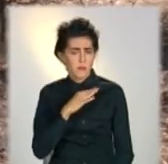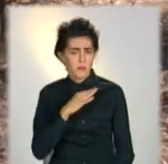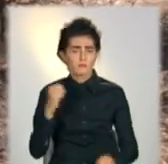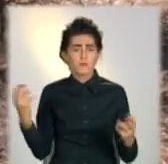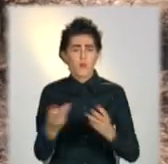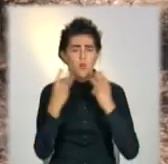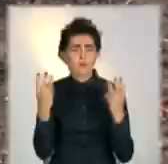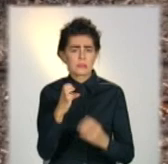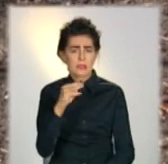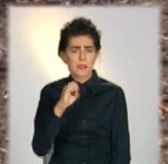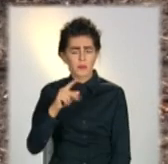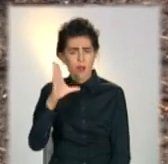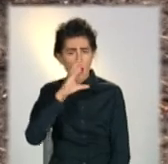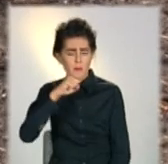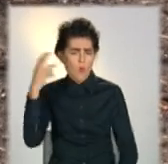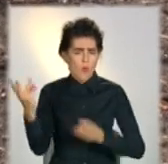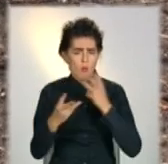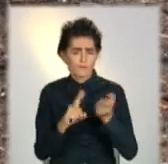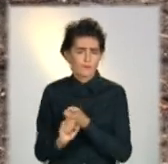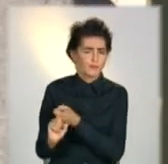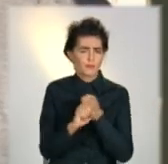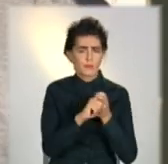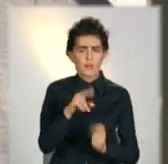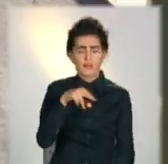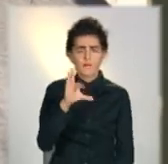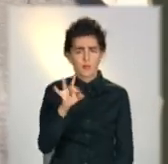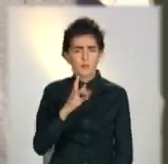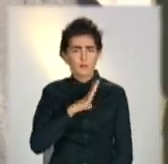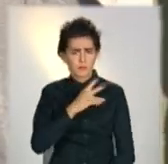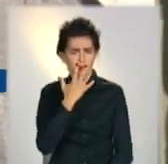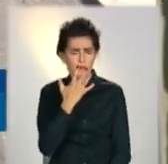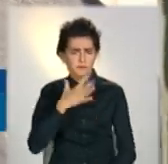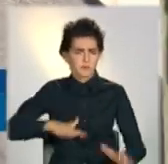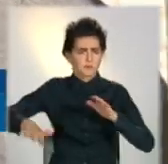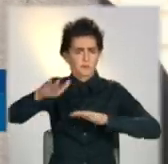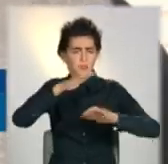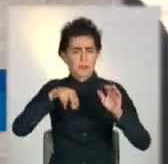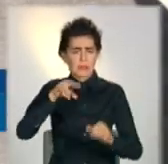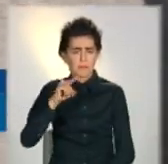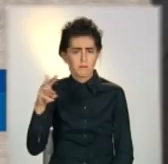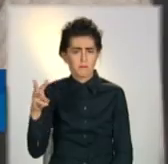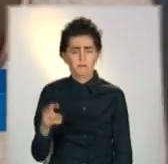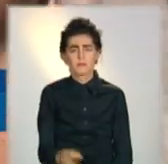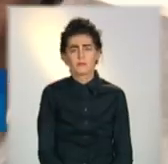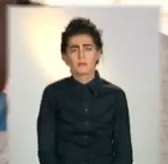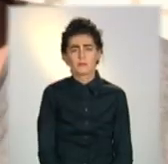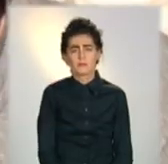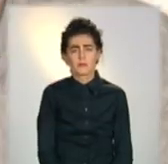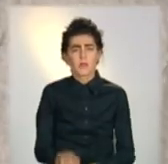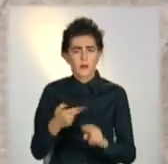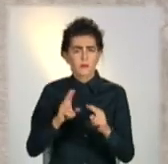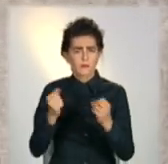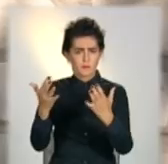степ. І бояться, вогонь може підійти до дворів. Дим і шо? Я б бачив, тільки дим. І тому так